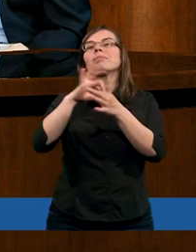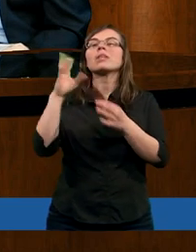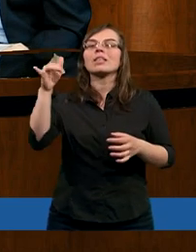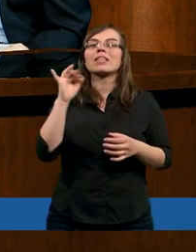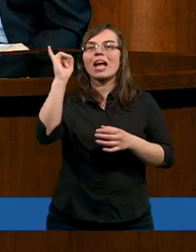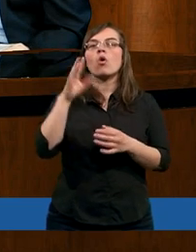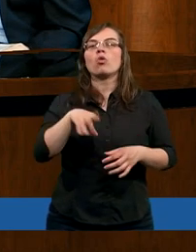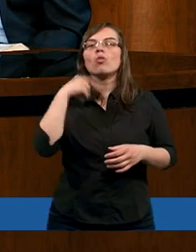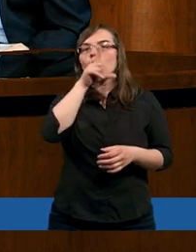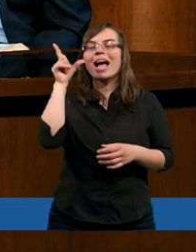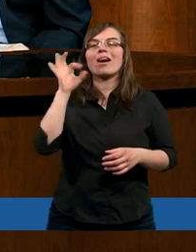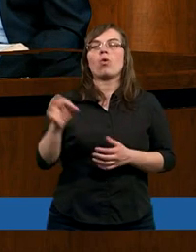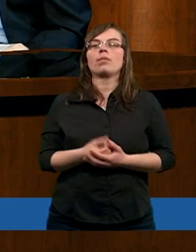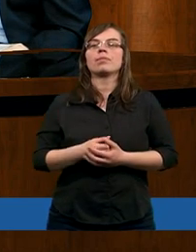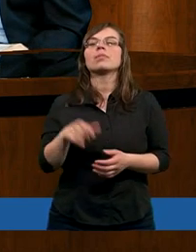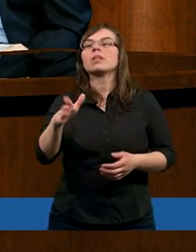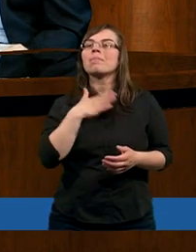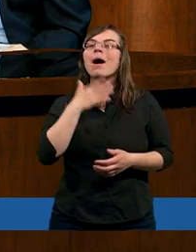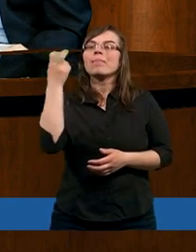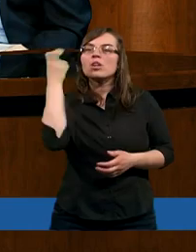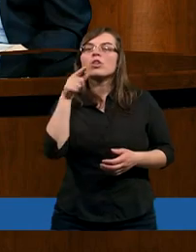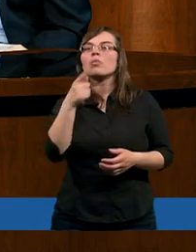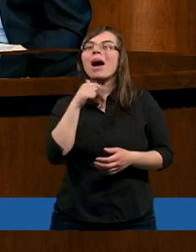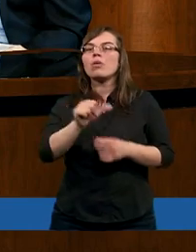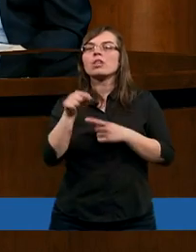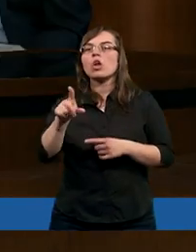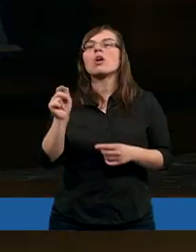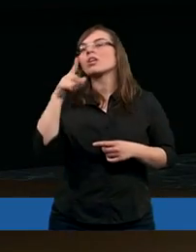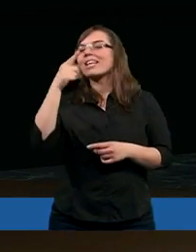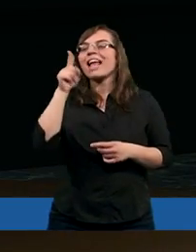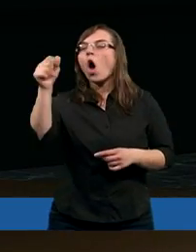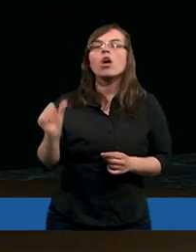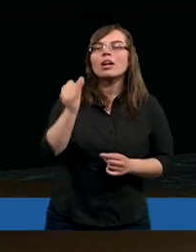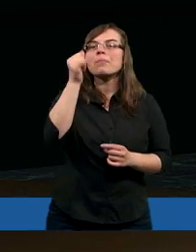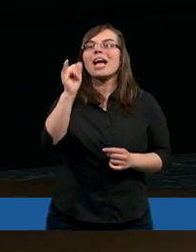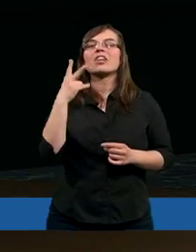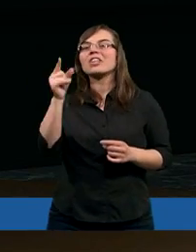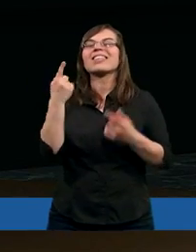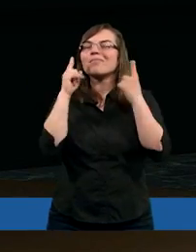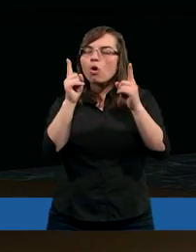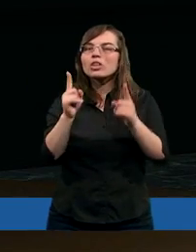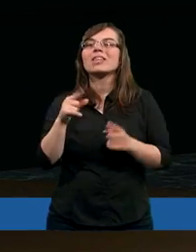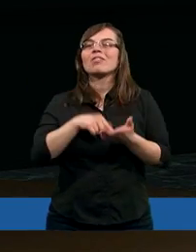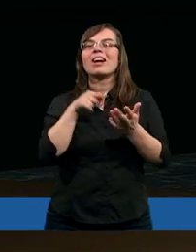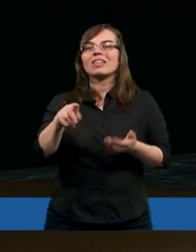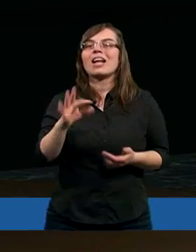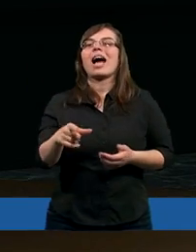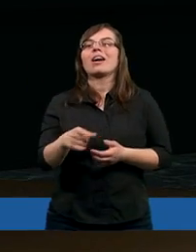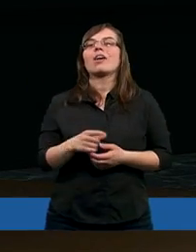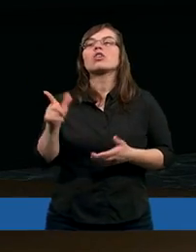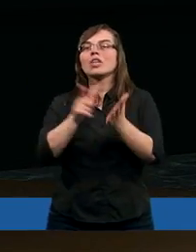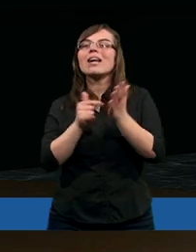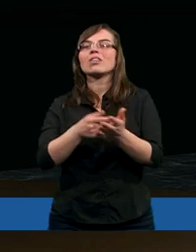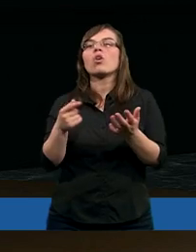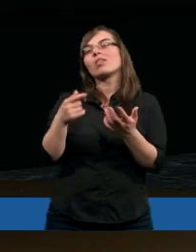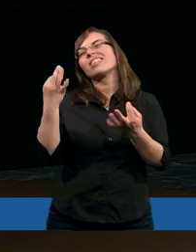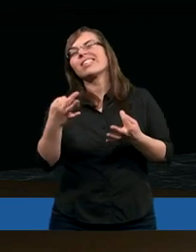żywego. No ale ciekawe w ogóle jest to, że to nie on pierwszy jakby też takie spostrzeżenie wysnął, bo